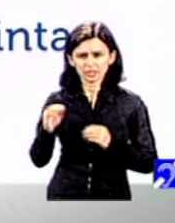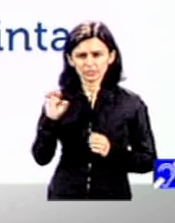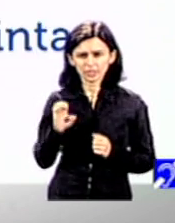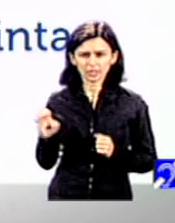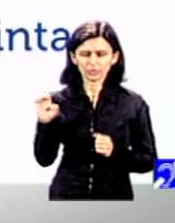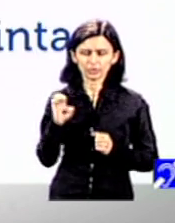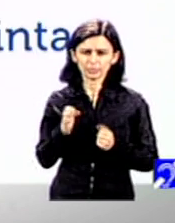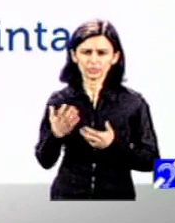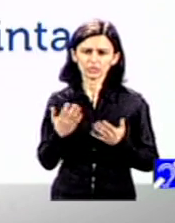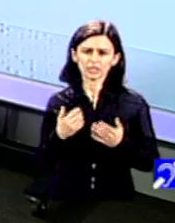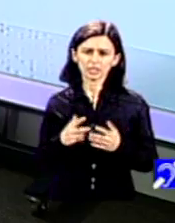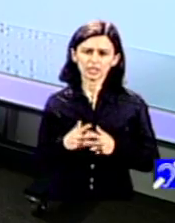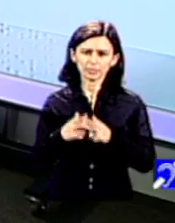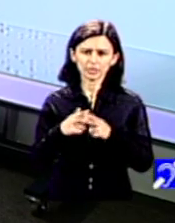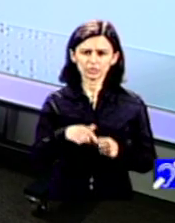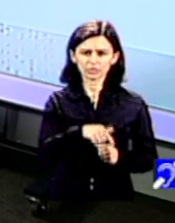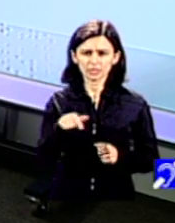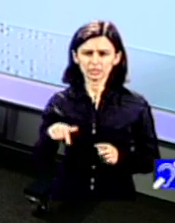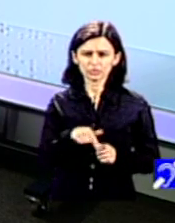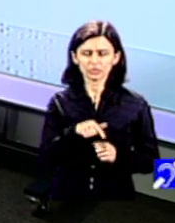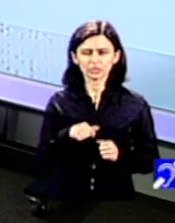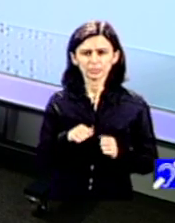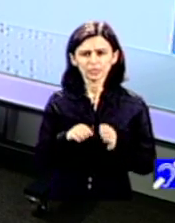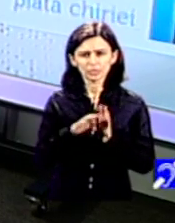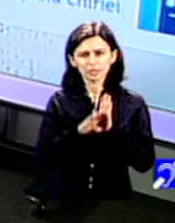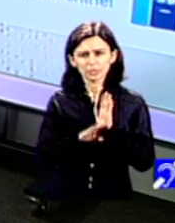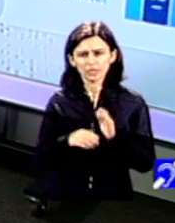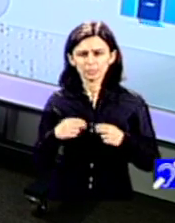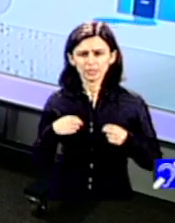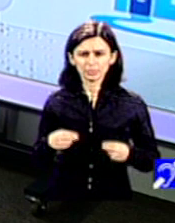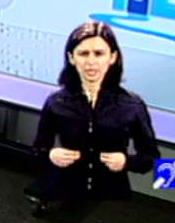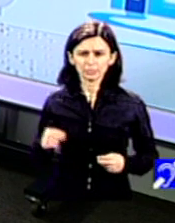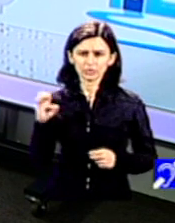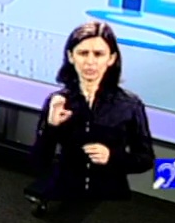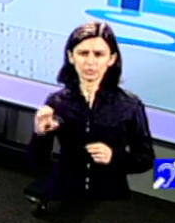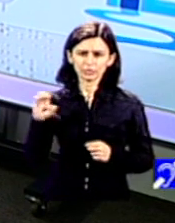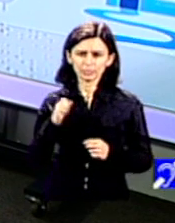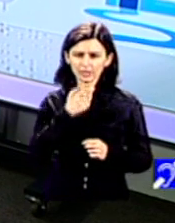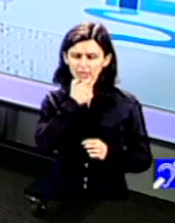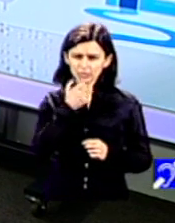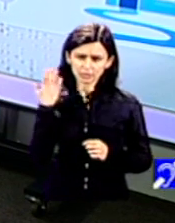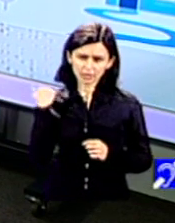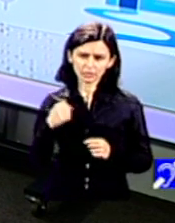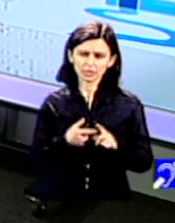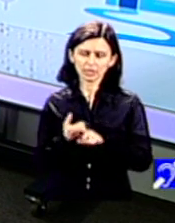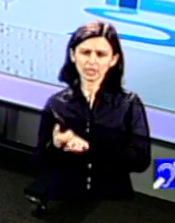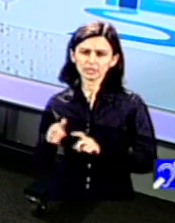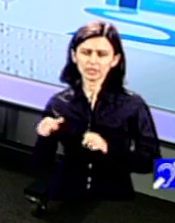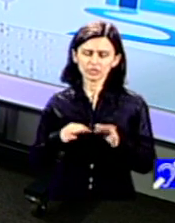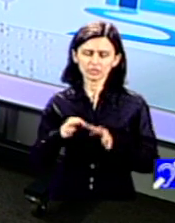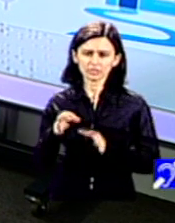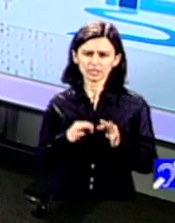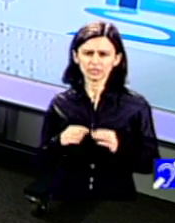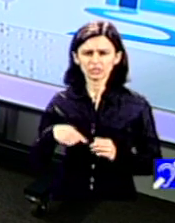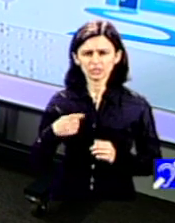la care am contribuit și noi printr-o rezoluție în Parlamentul European anul trecut, referitor exact la această strategie post-2020 pentru